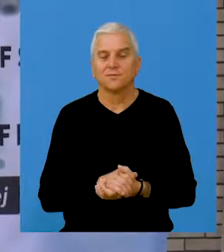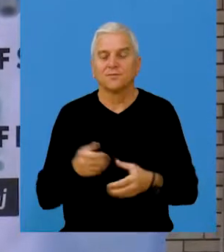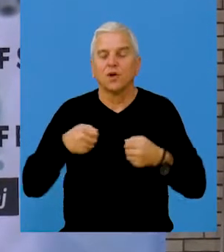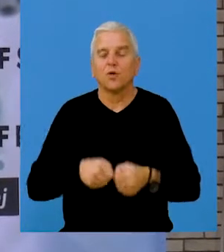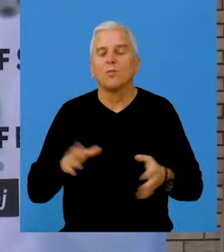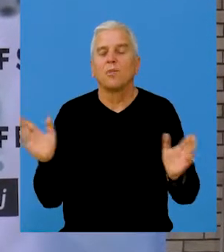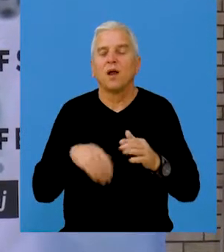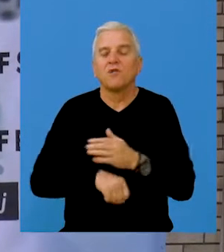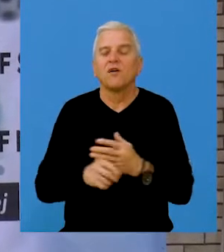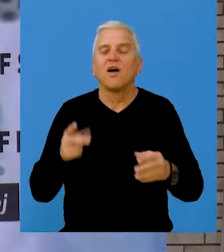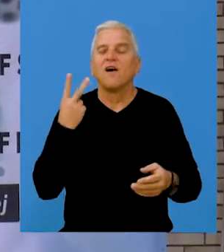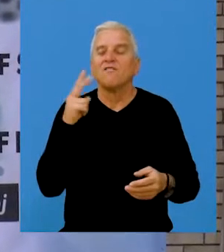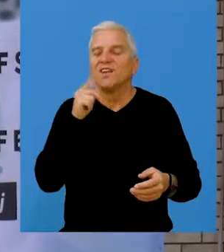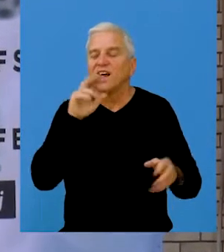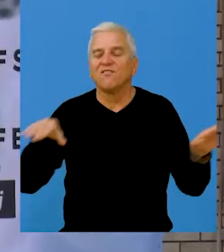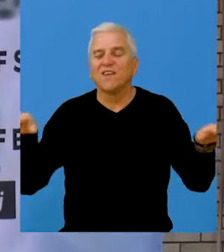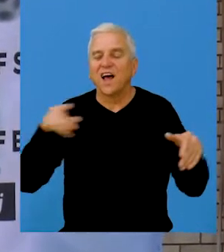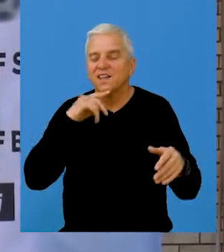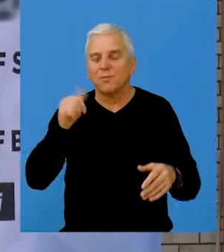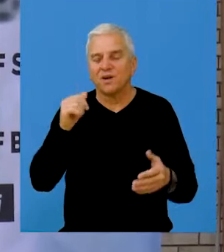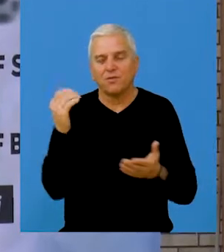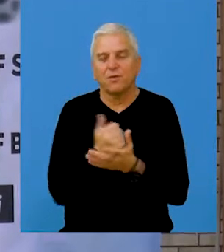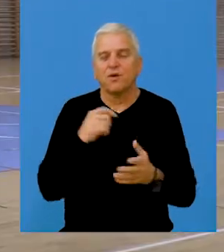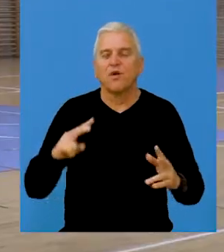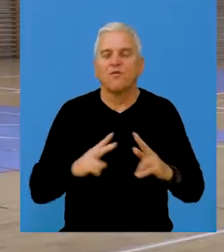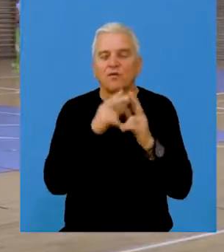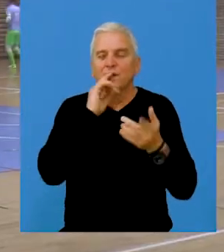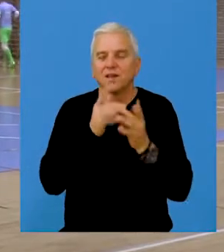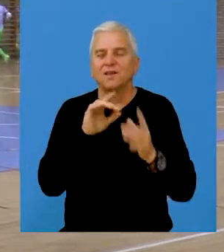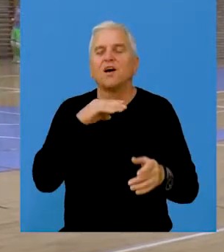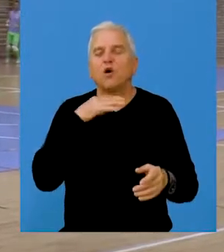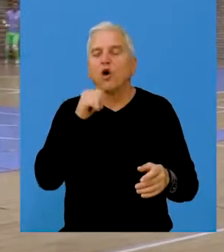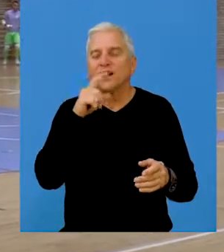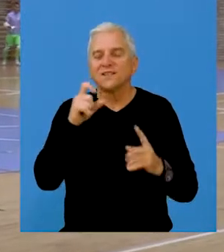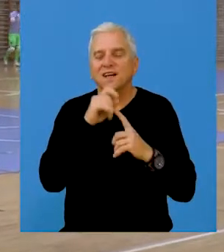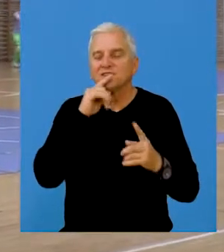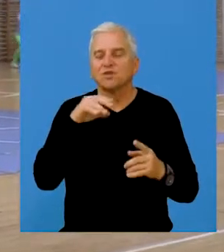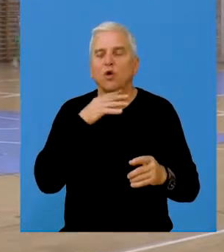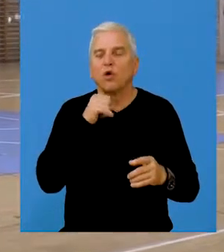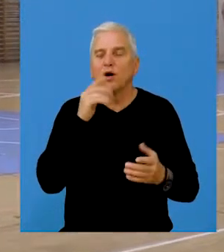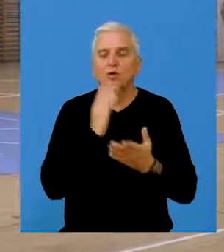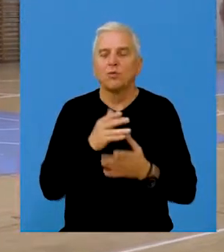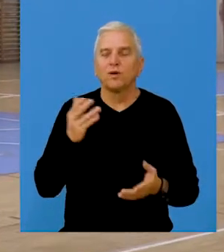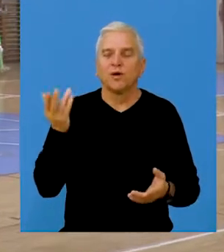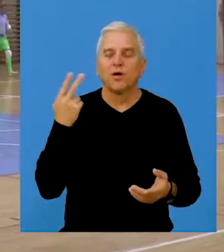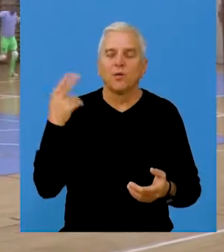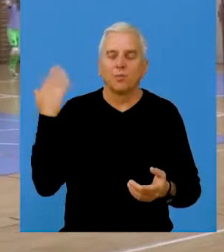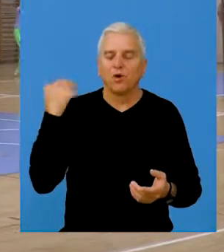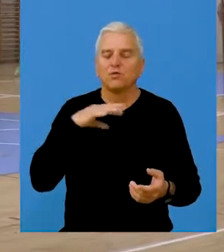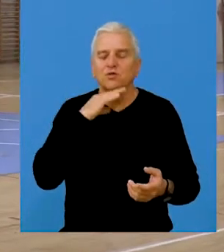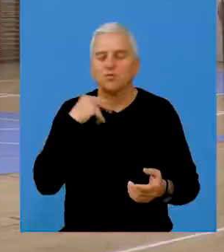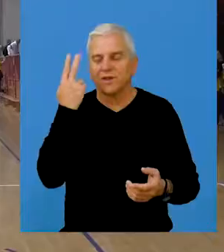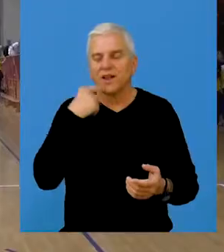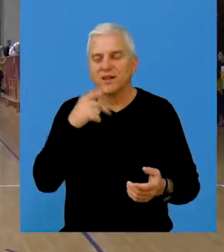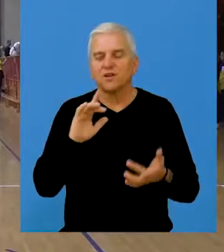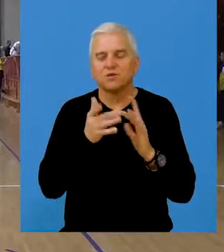Klub malog futbala Vranje osvajač je prvog memorialnog futsal turnira Goran Stoj Savljević-Goga, koji se odigravao protekle